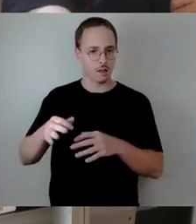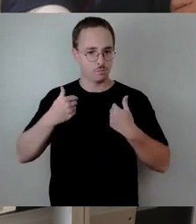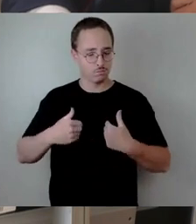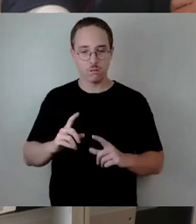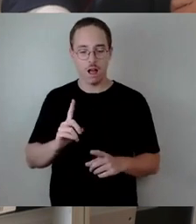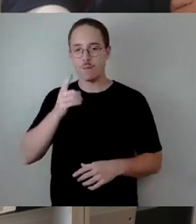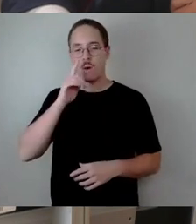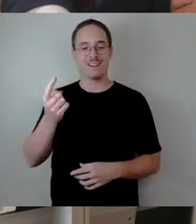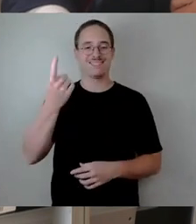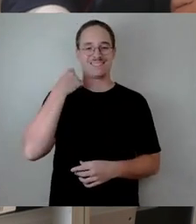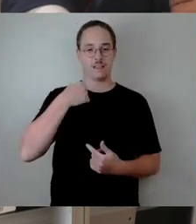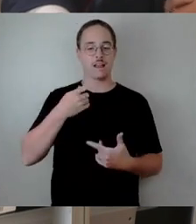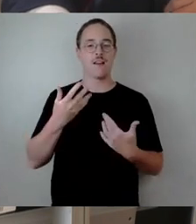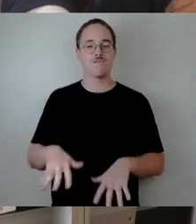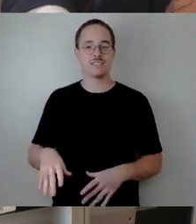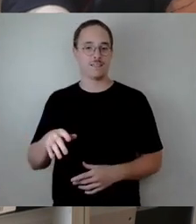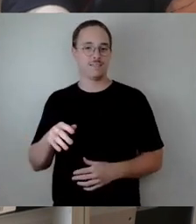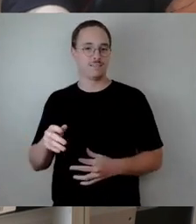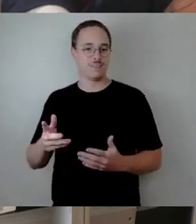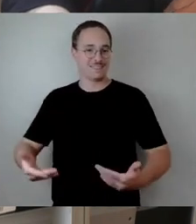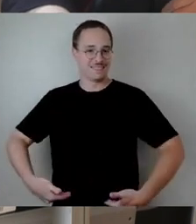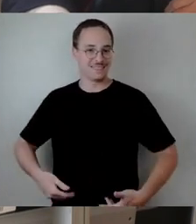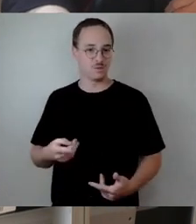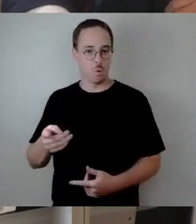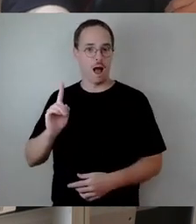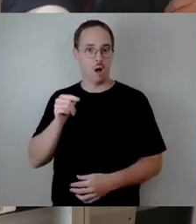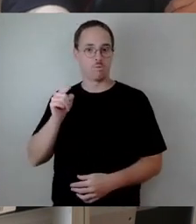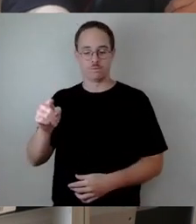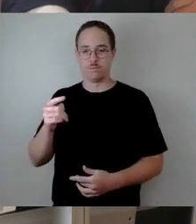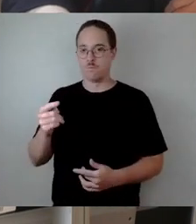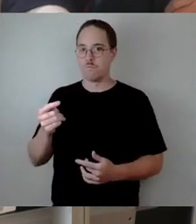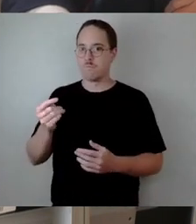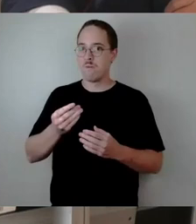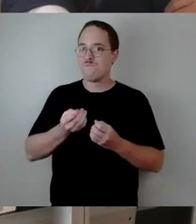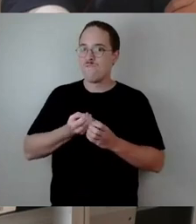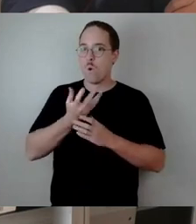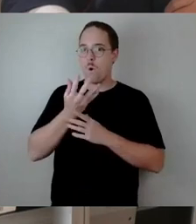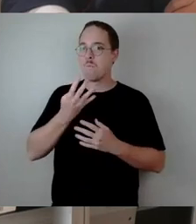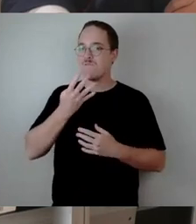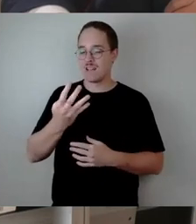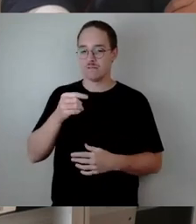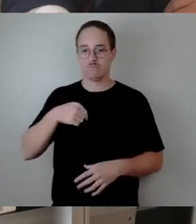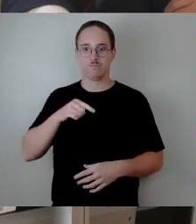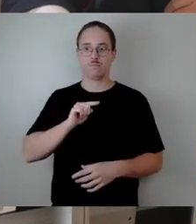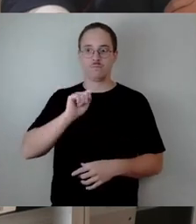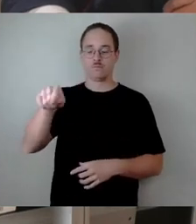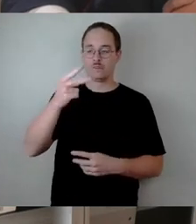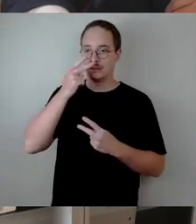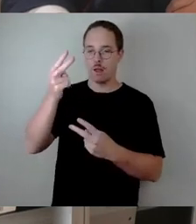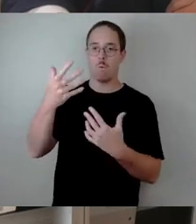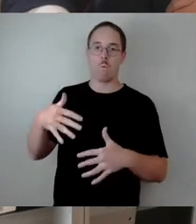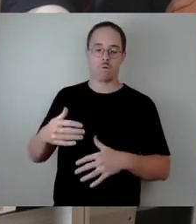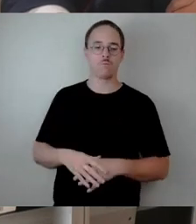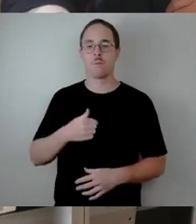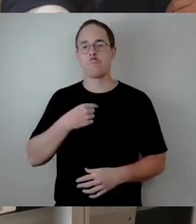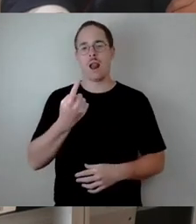um vier direkt nach dem Brückeneinstutz mit an der Einsatzstelle und möchte Ihnen ganz kurz mal in den Einsatzabschnitten sagen, was haben wir in den letzten zwei Tagen gemacht, dass wir Sie einfach in die Lage